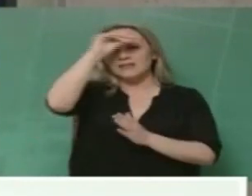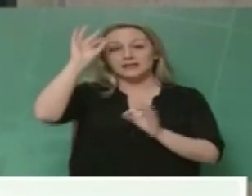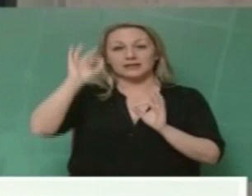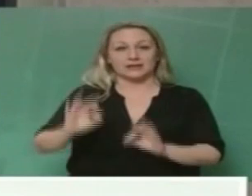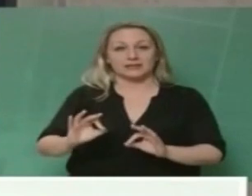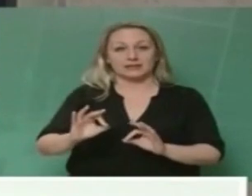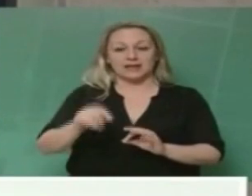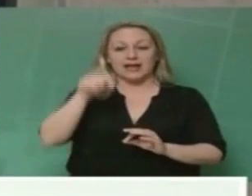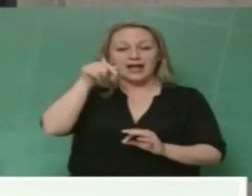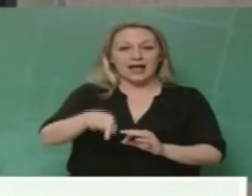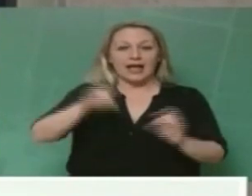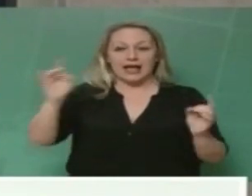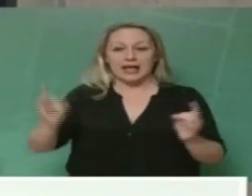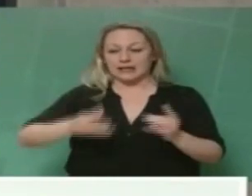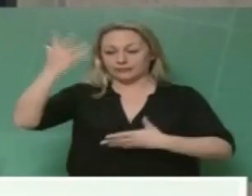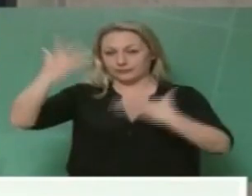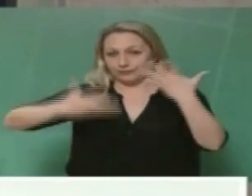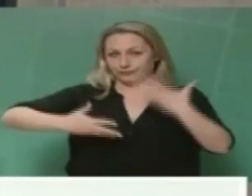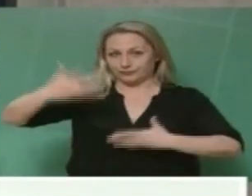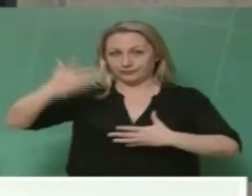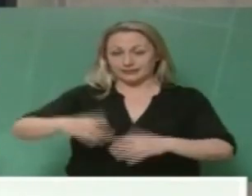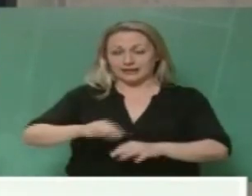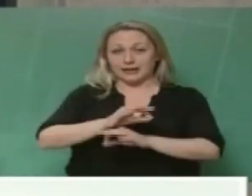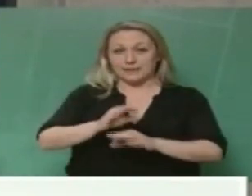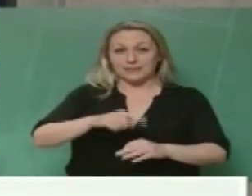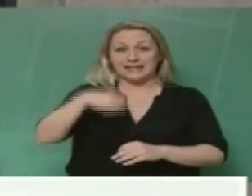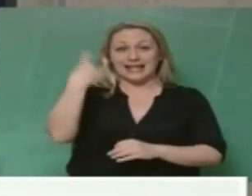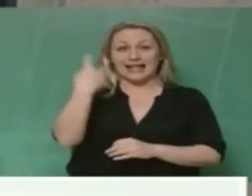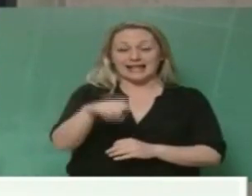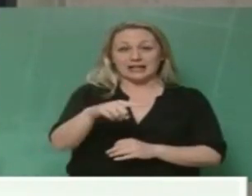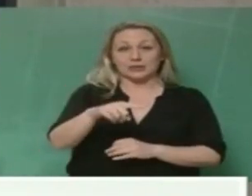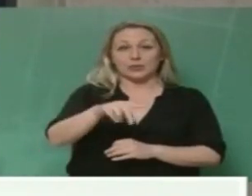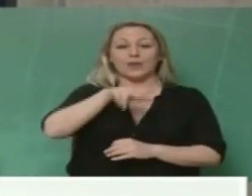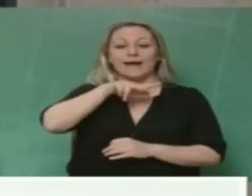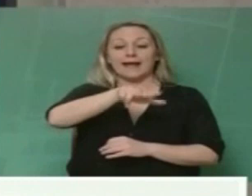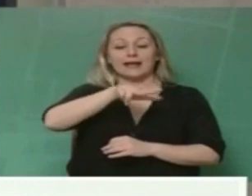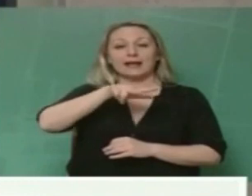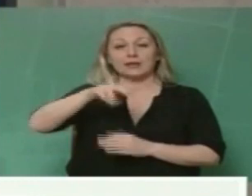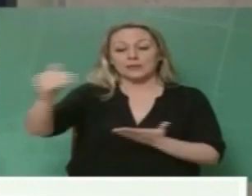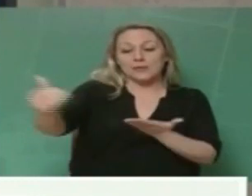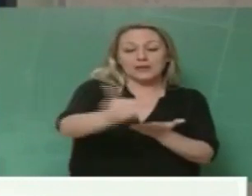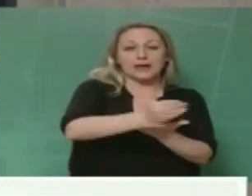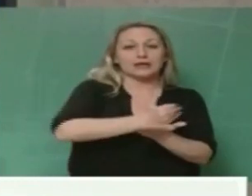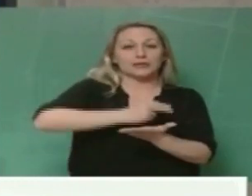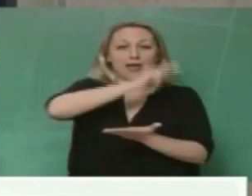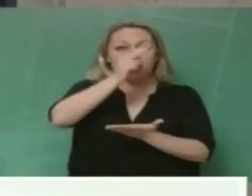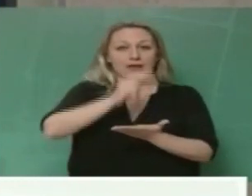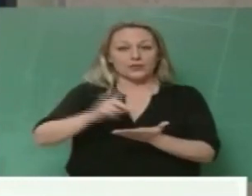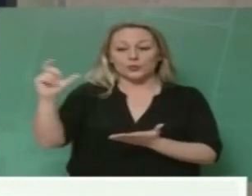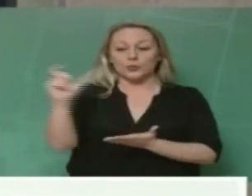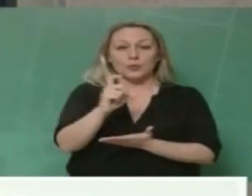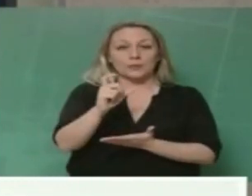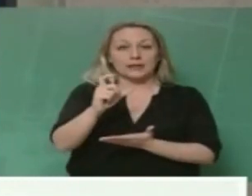Αυτοί ισοδυναμούν, αν κάνετε το εργασμό θα δείτε με τουλάχιστον 100 εκατομμύρια το μήνα στην πόλη Πείτε μου ένας